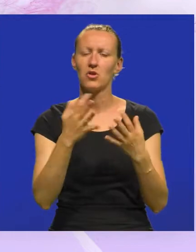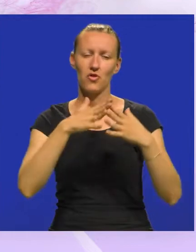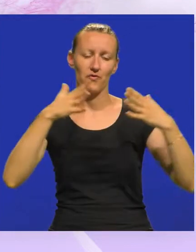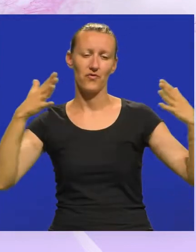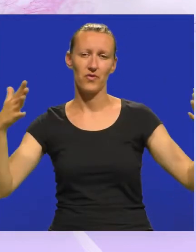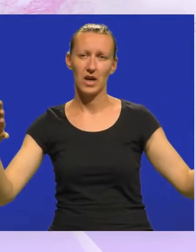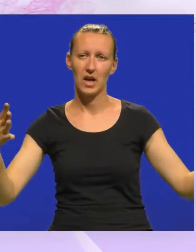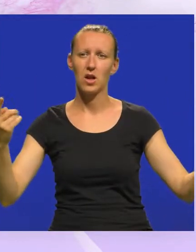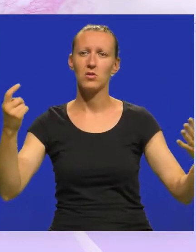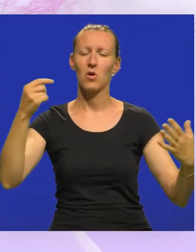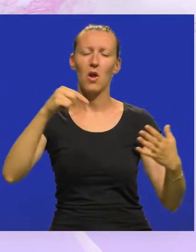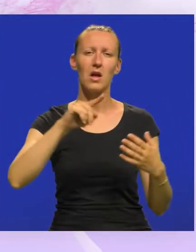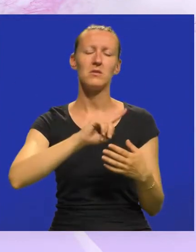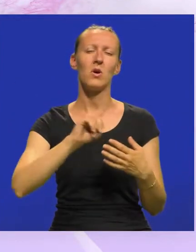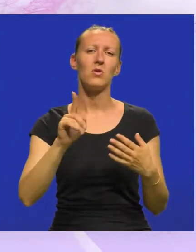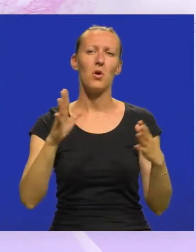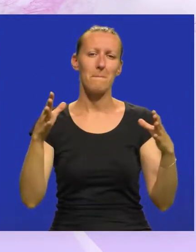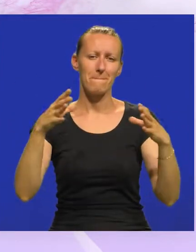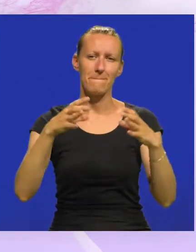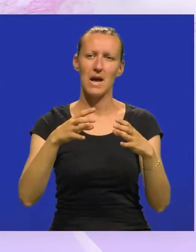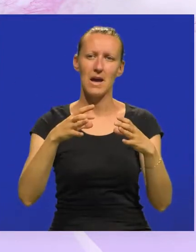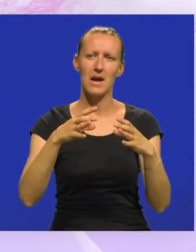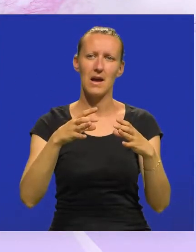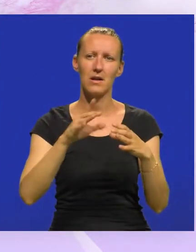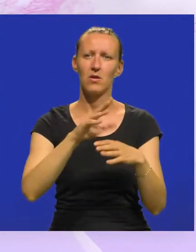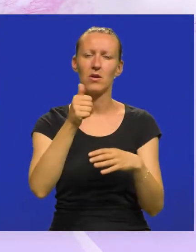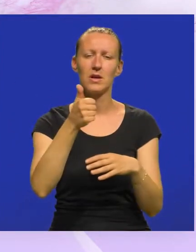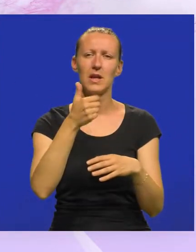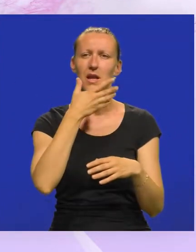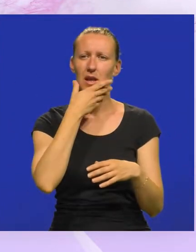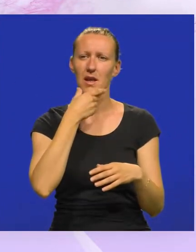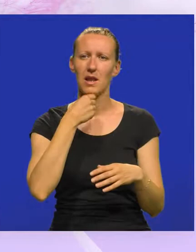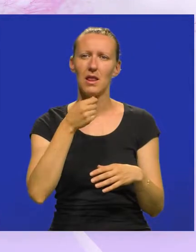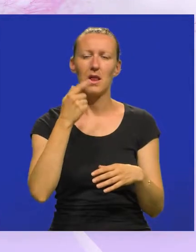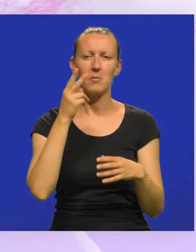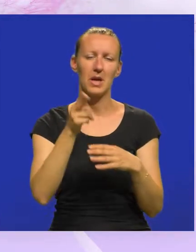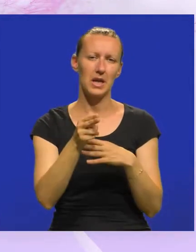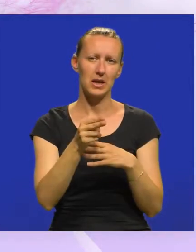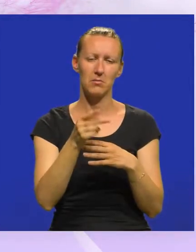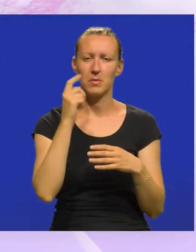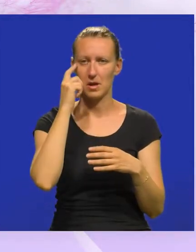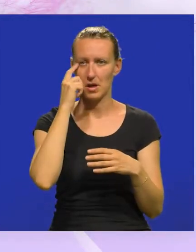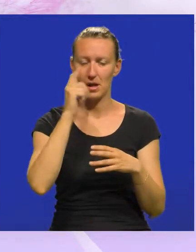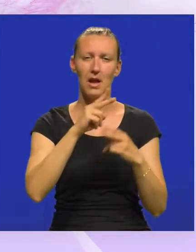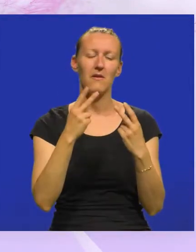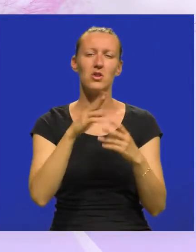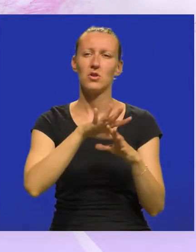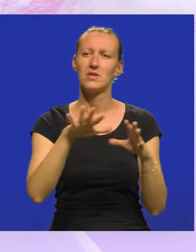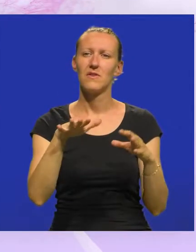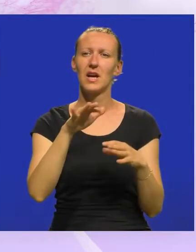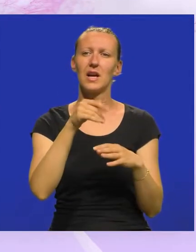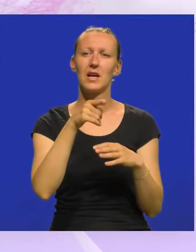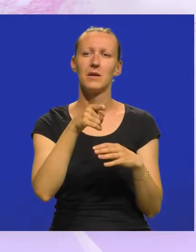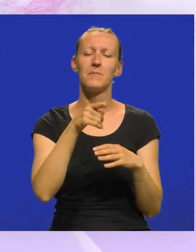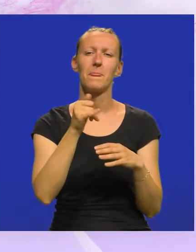ogromnog dolazimo do puno manjeg motiva, do jedne lijepe ribice. Najbitnije od svega